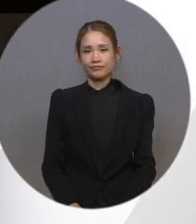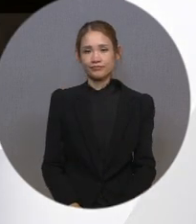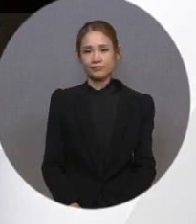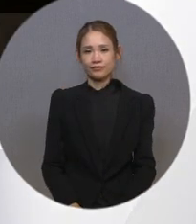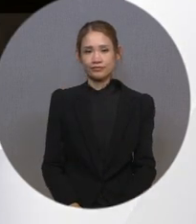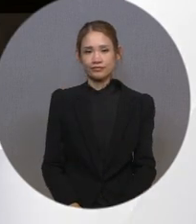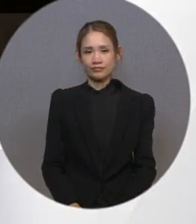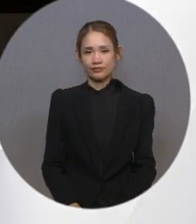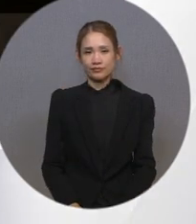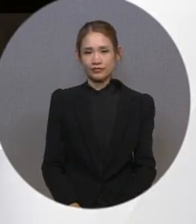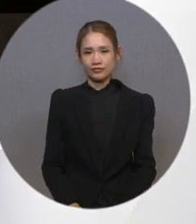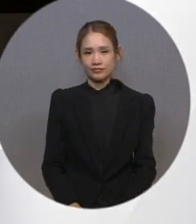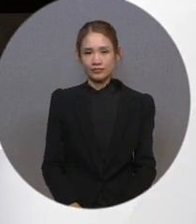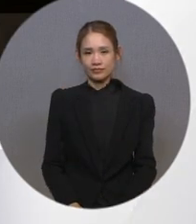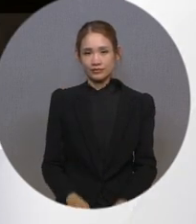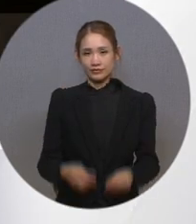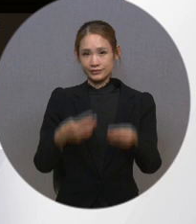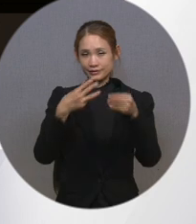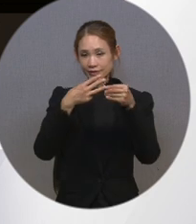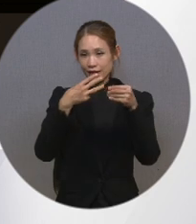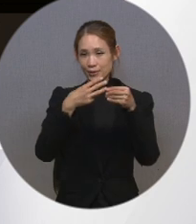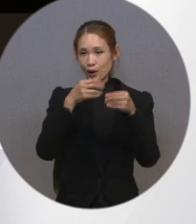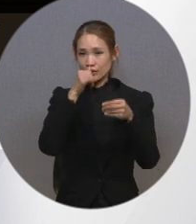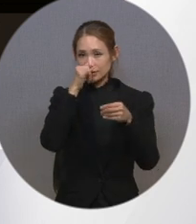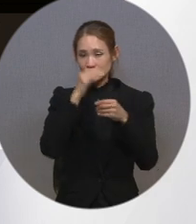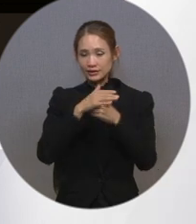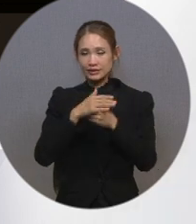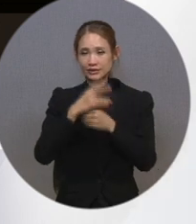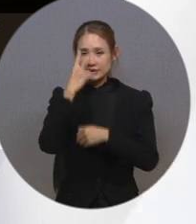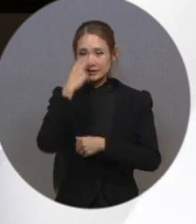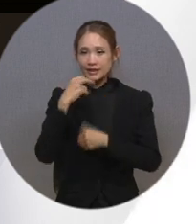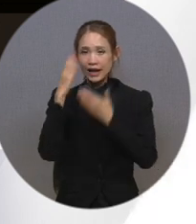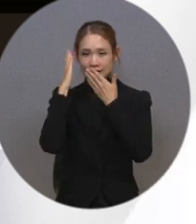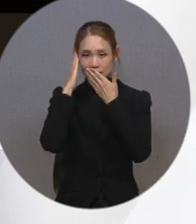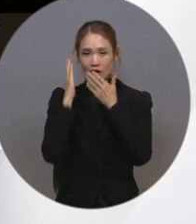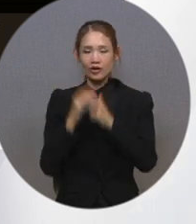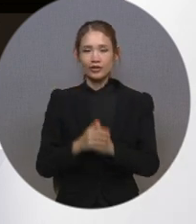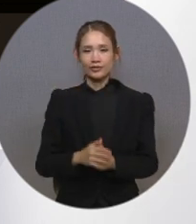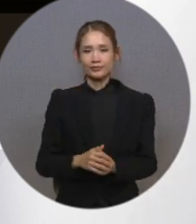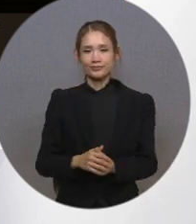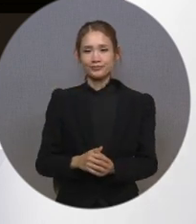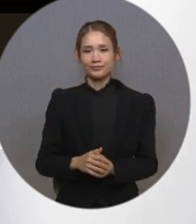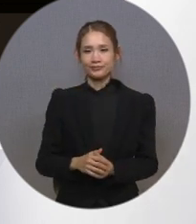다시 방향키를 이용해 세 번째 위치한 시각 청각 장애인 설정으로 이동 후